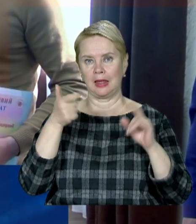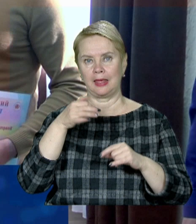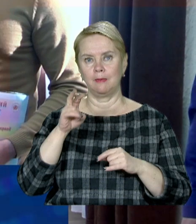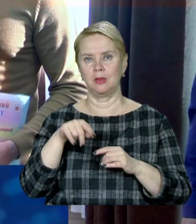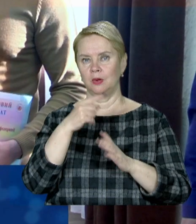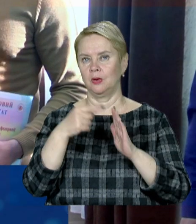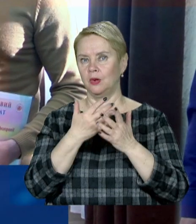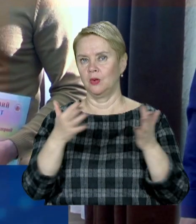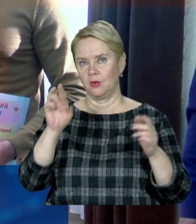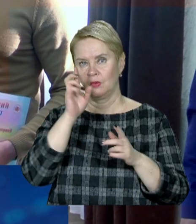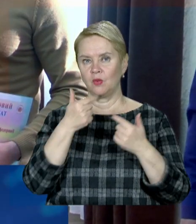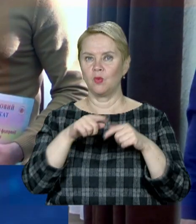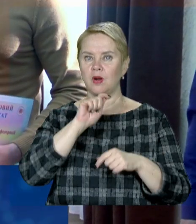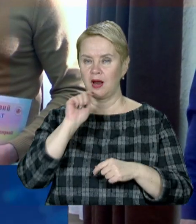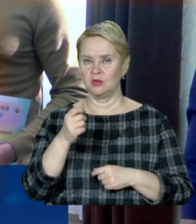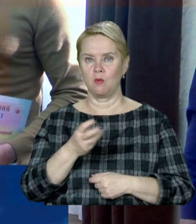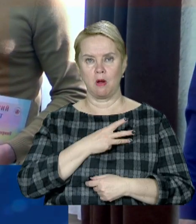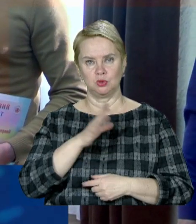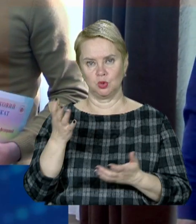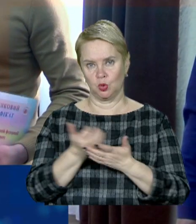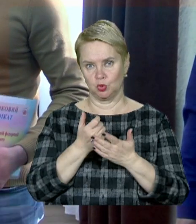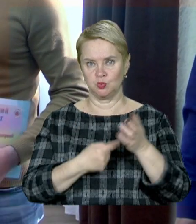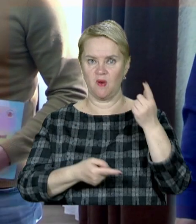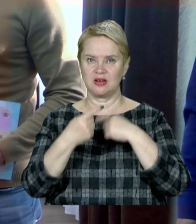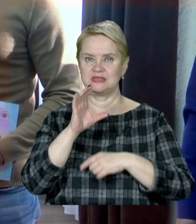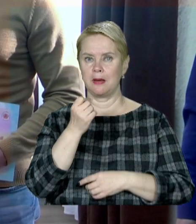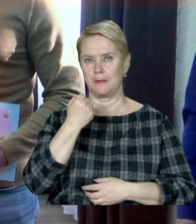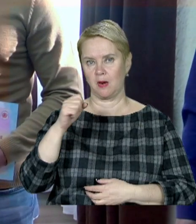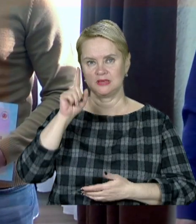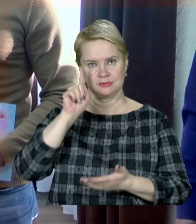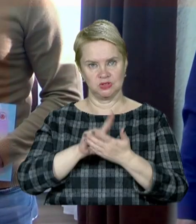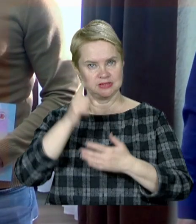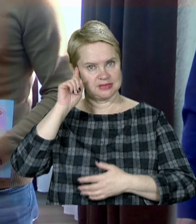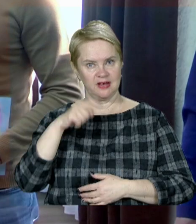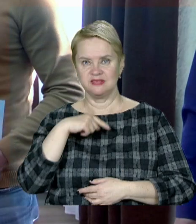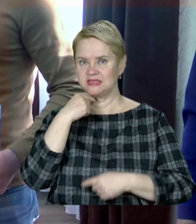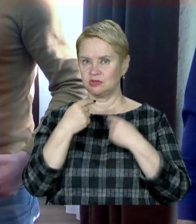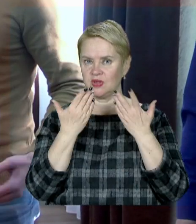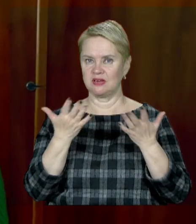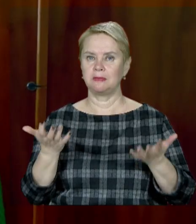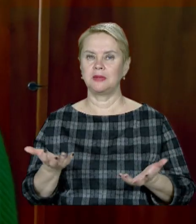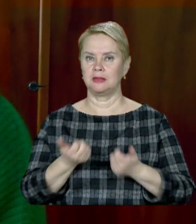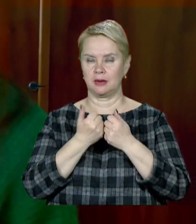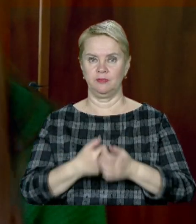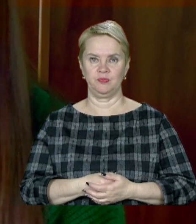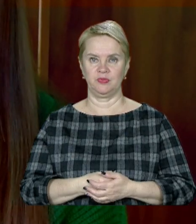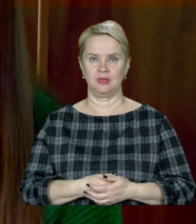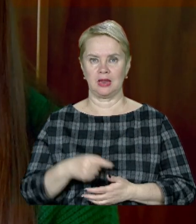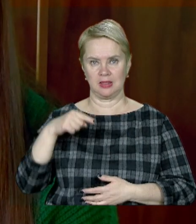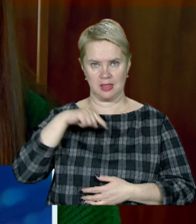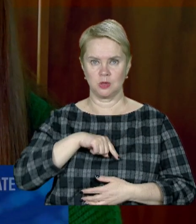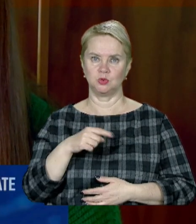України. Я хочу побажати вам успіху, повертатись в перемогу, ви повинні знати, що ми завжди вас підтримуємо. Настрій,